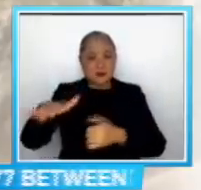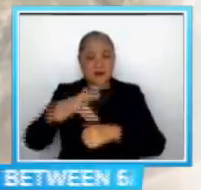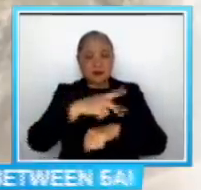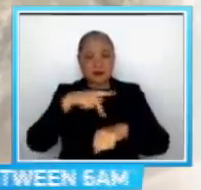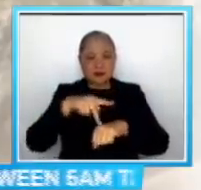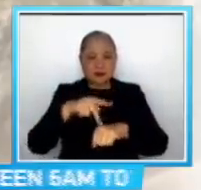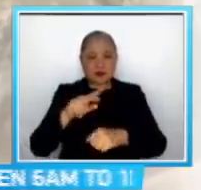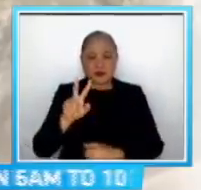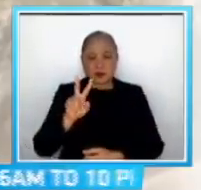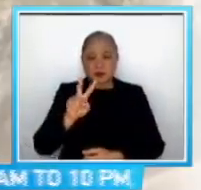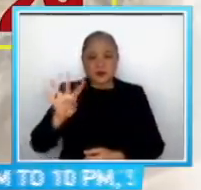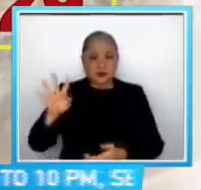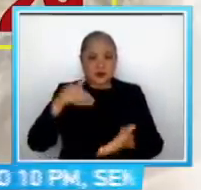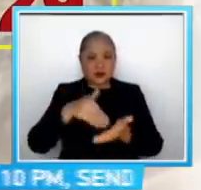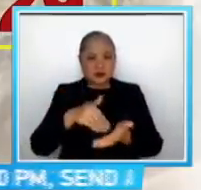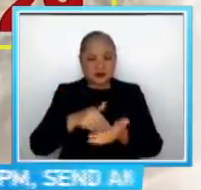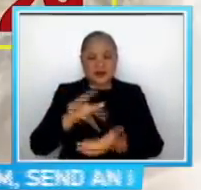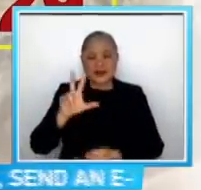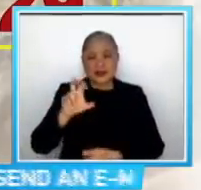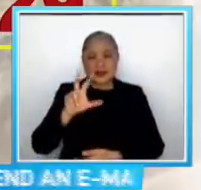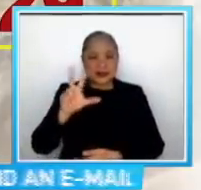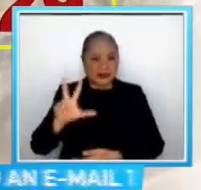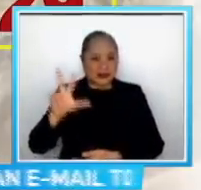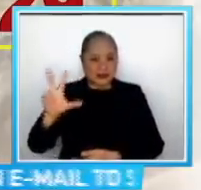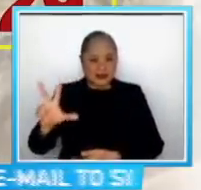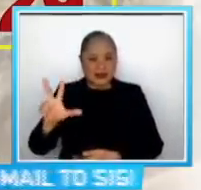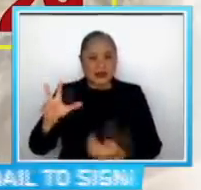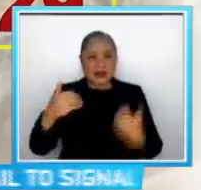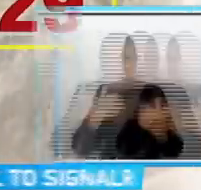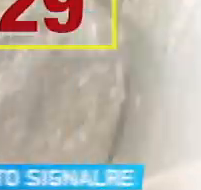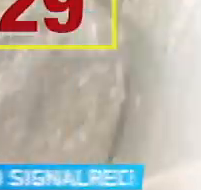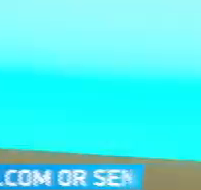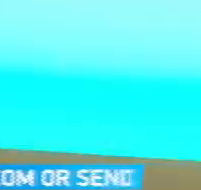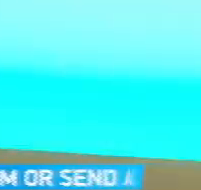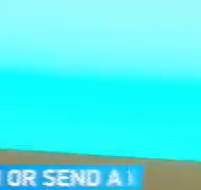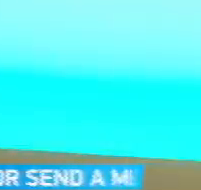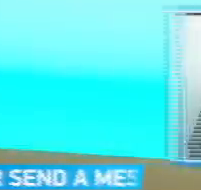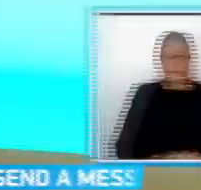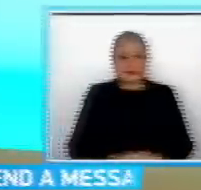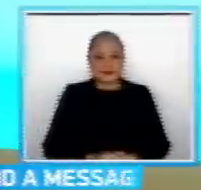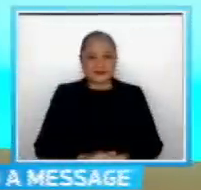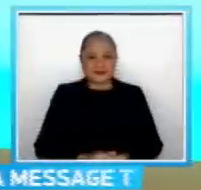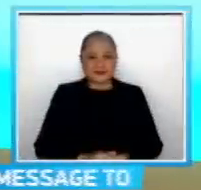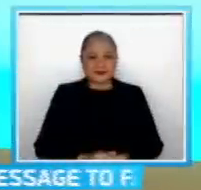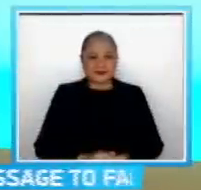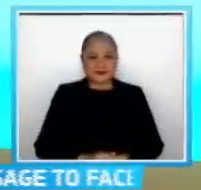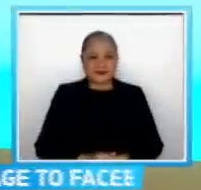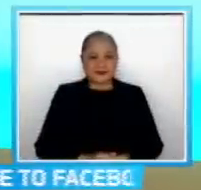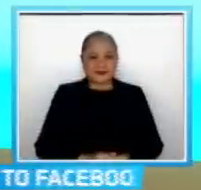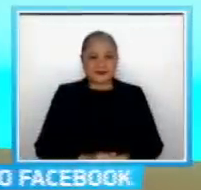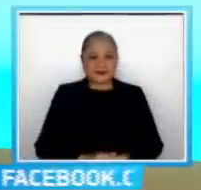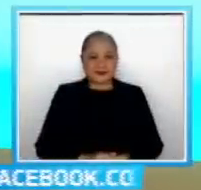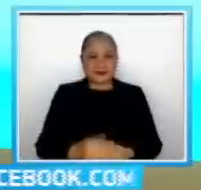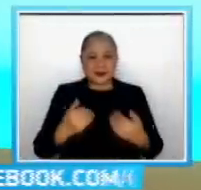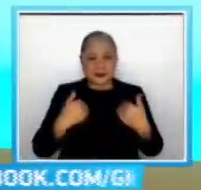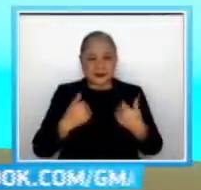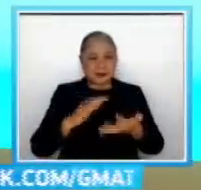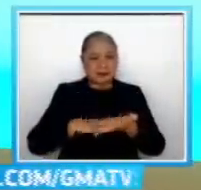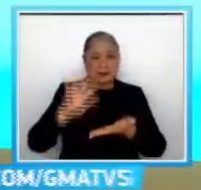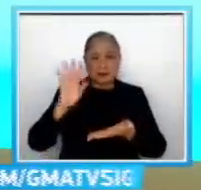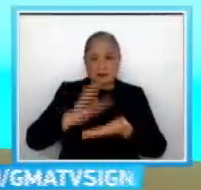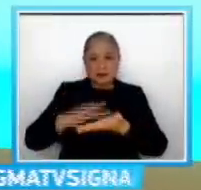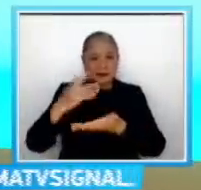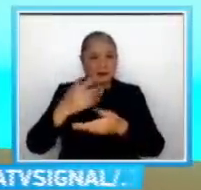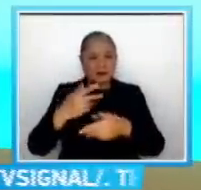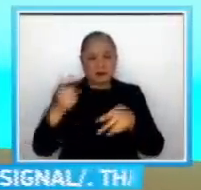,303 na ang itinuturing na drug cleared Sa gitna ng mahal ng mga produktong petrolyo